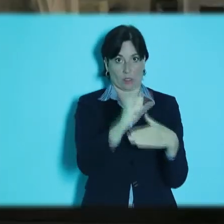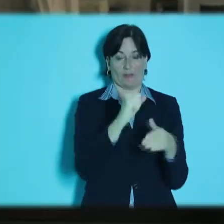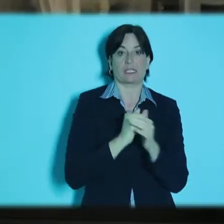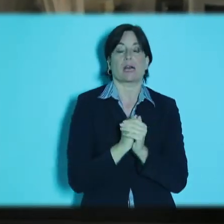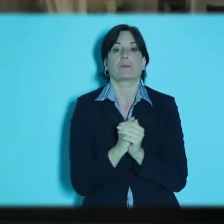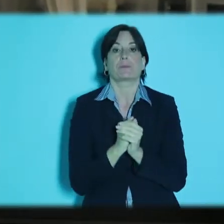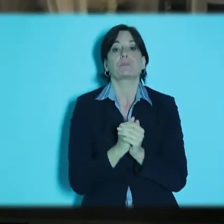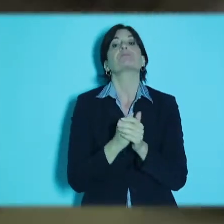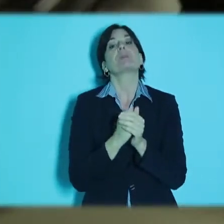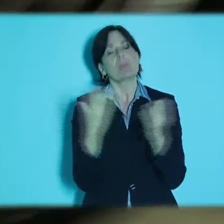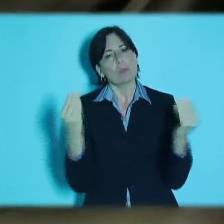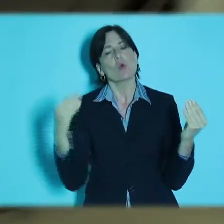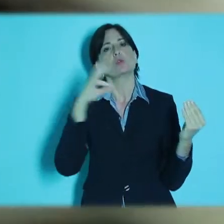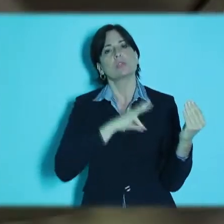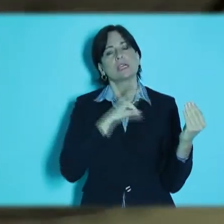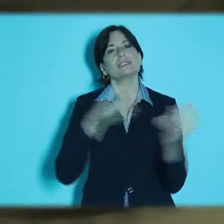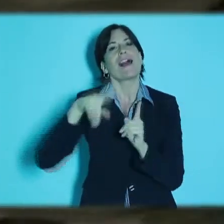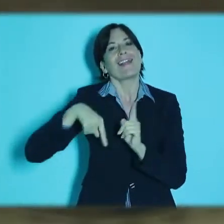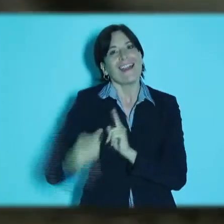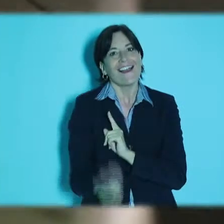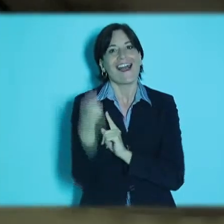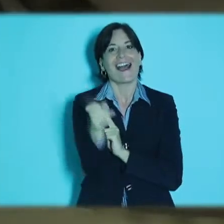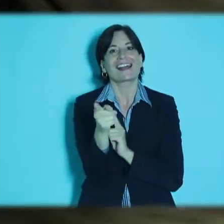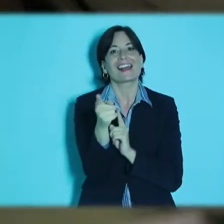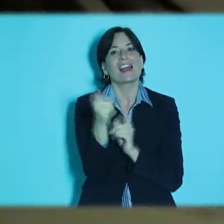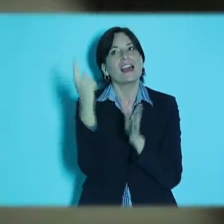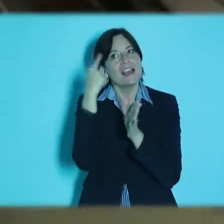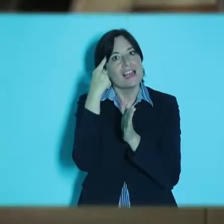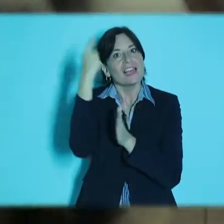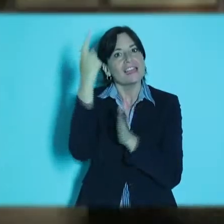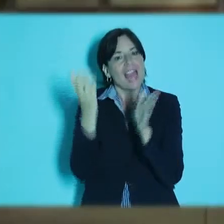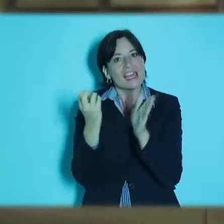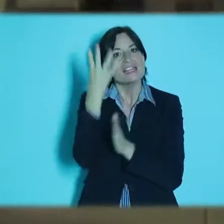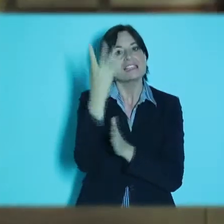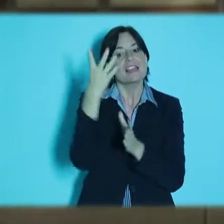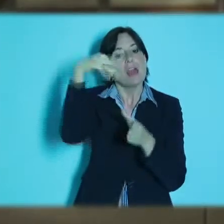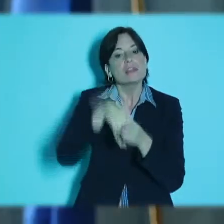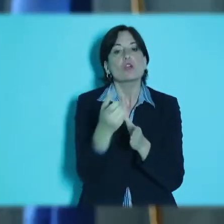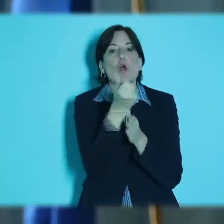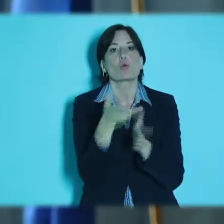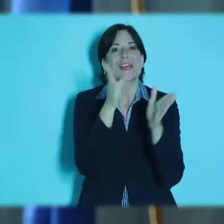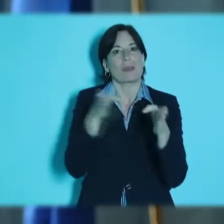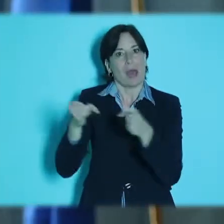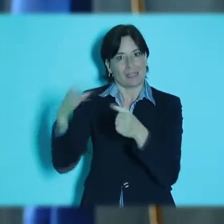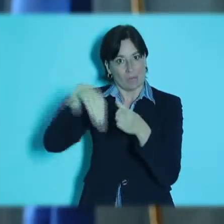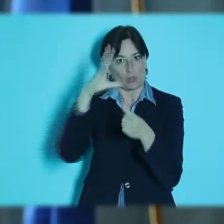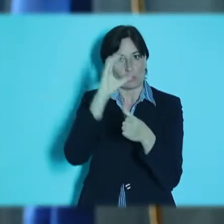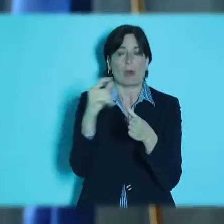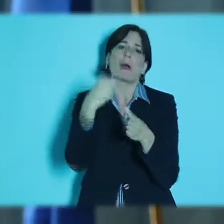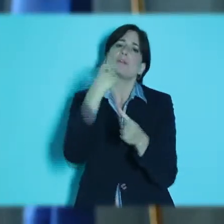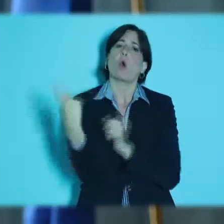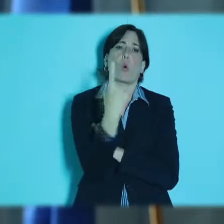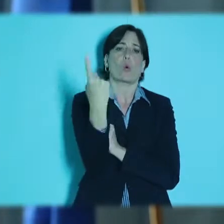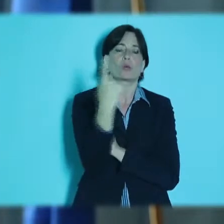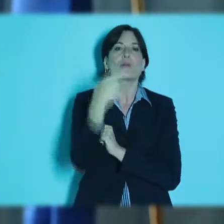servizi che sono interamente rivolti all'esterno. E molto interessanti sono anche delle iniziative che alcuni